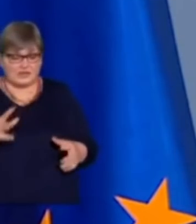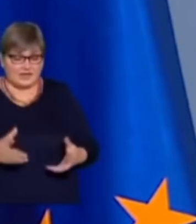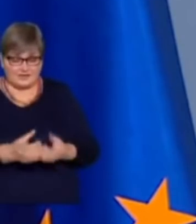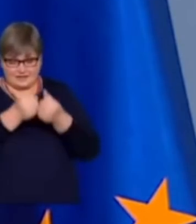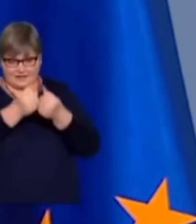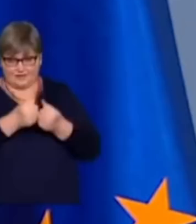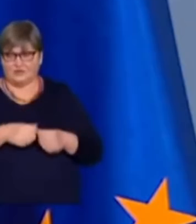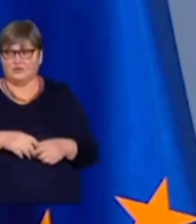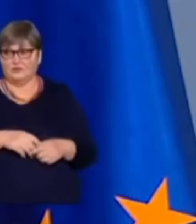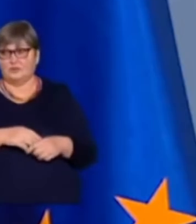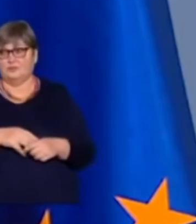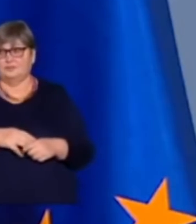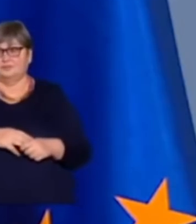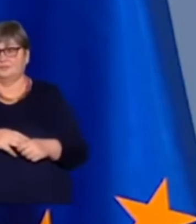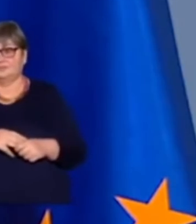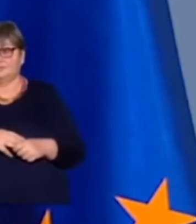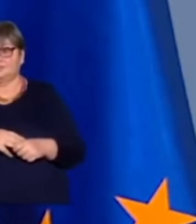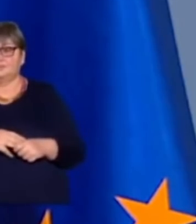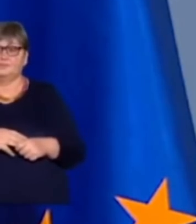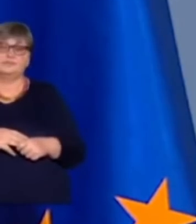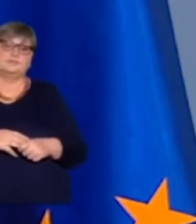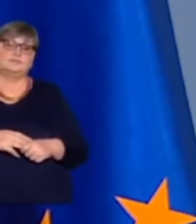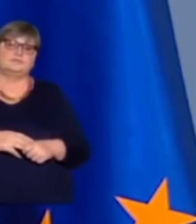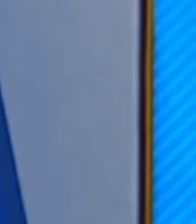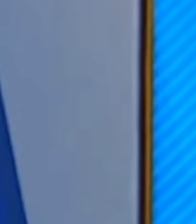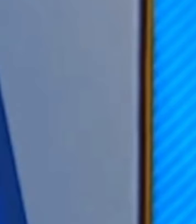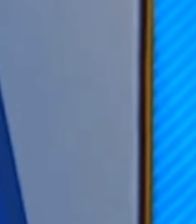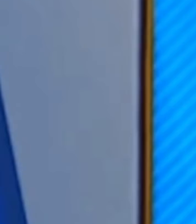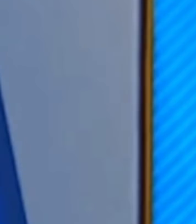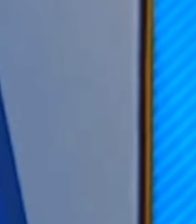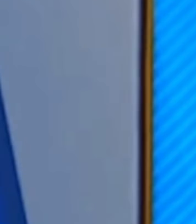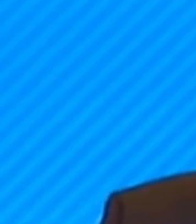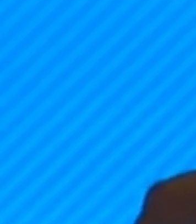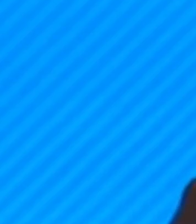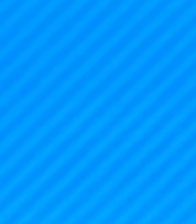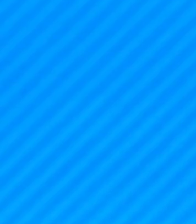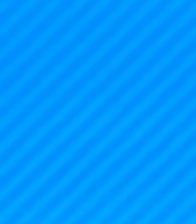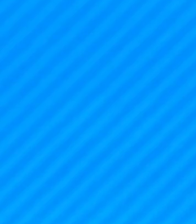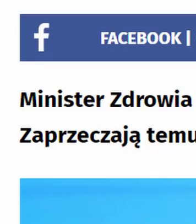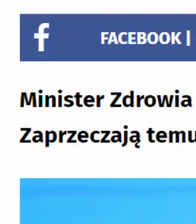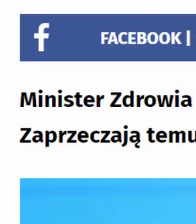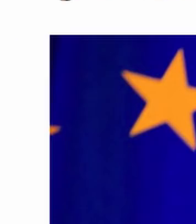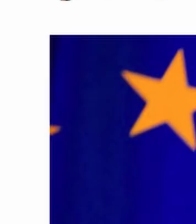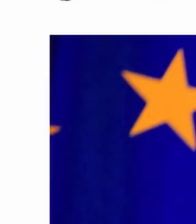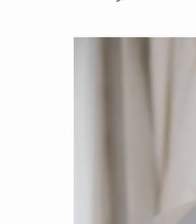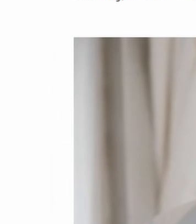informację o takim zwanym wariancie czeskim. Czeskim. Czeskim.